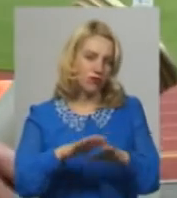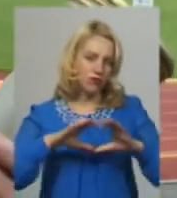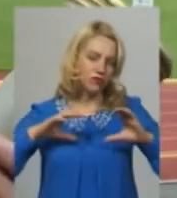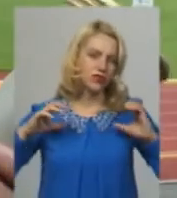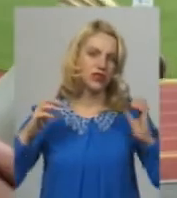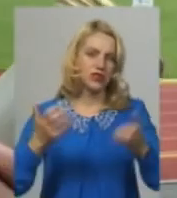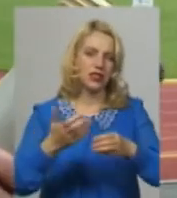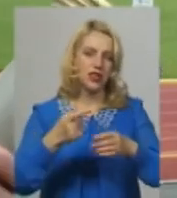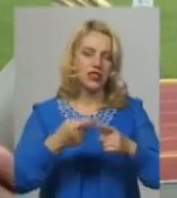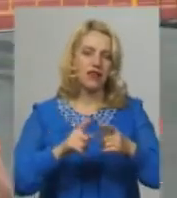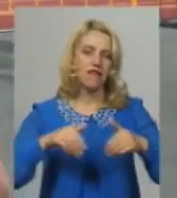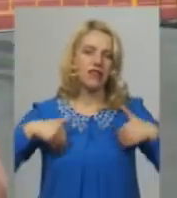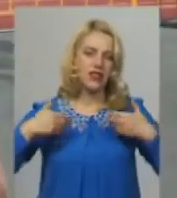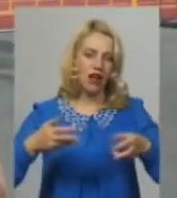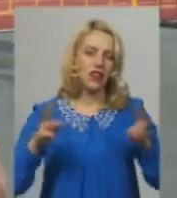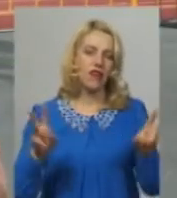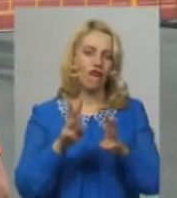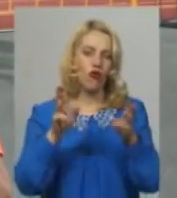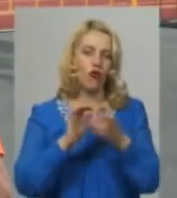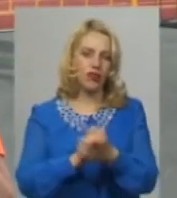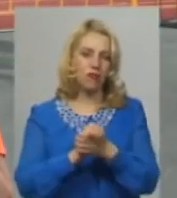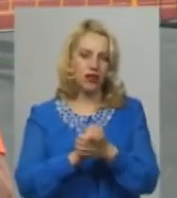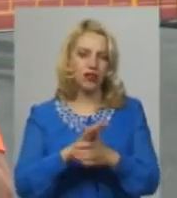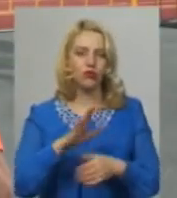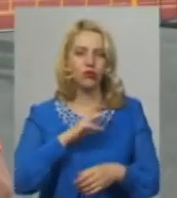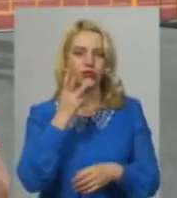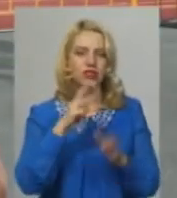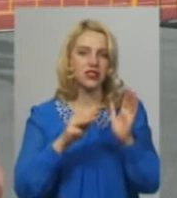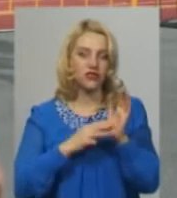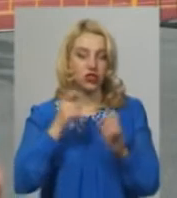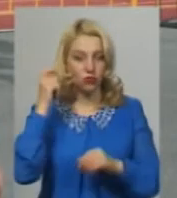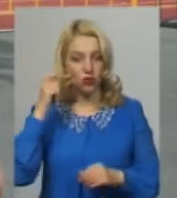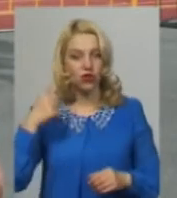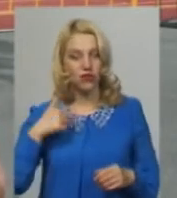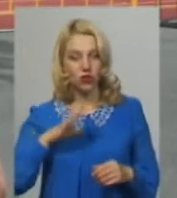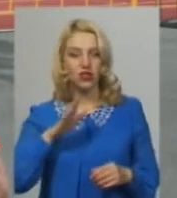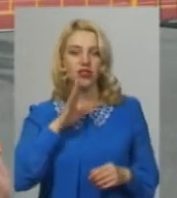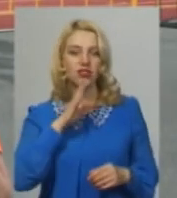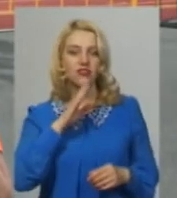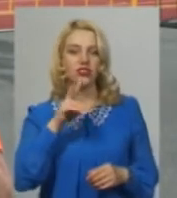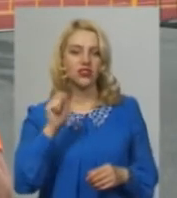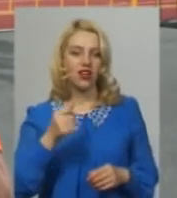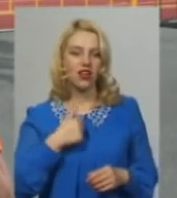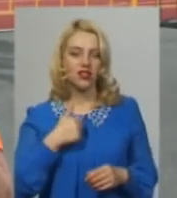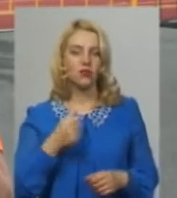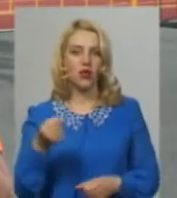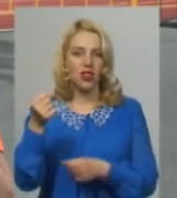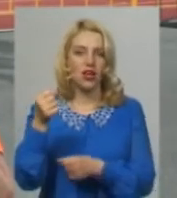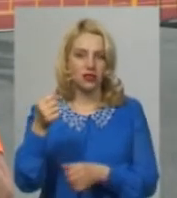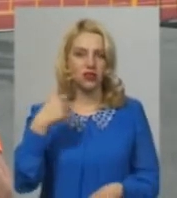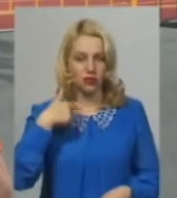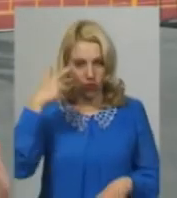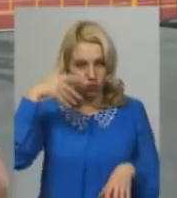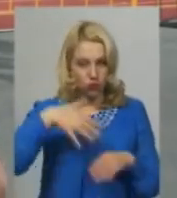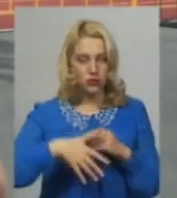цей вогонь миру. Було тоді 38 років, я не то, що дівчинка якась там себе несла його, я розуміла все,